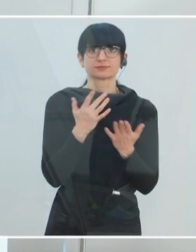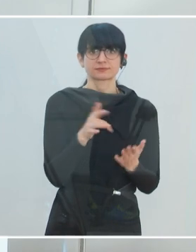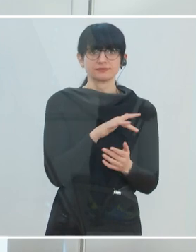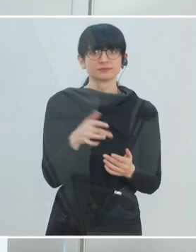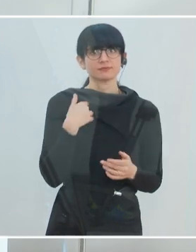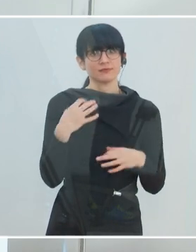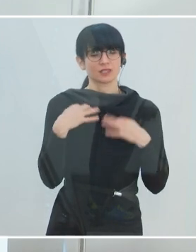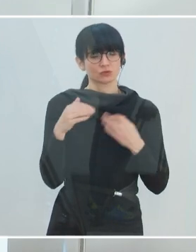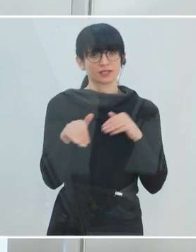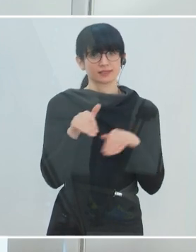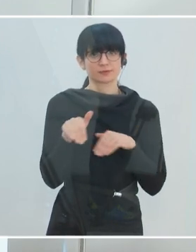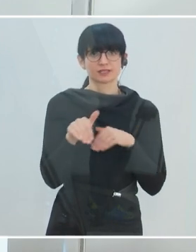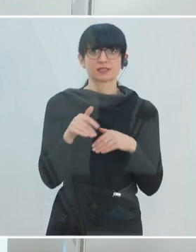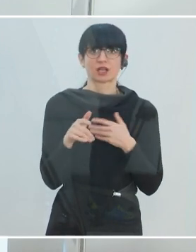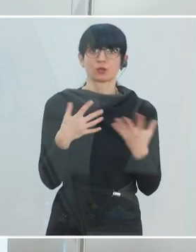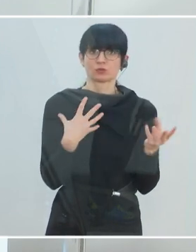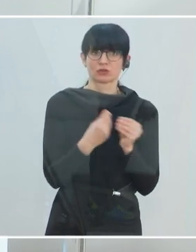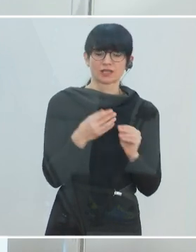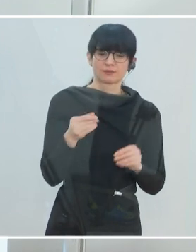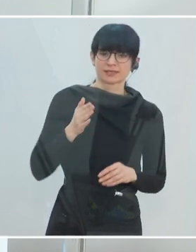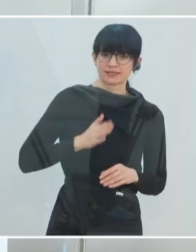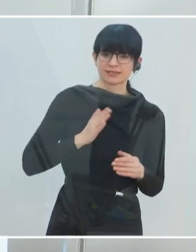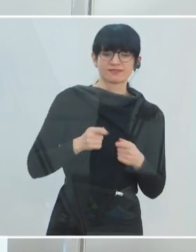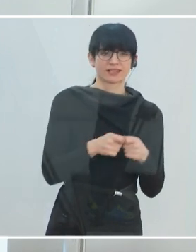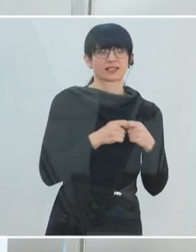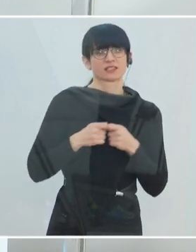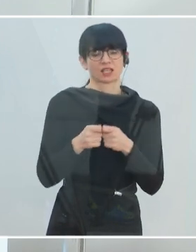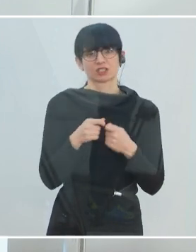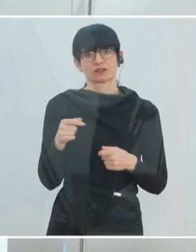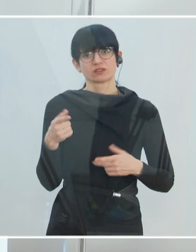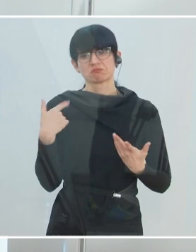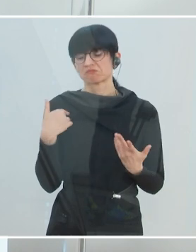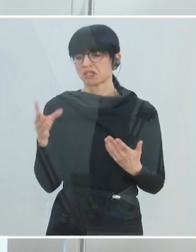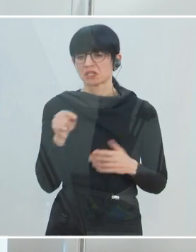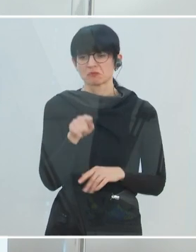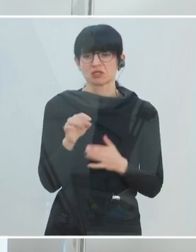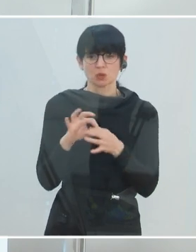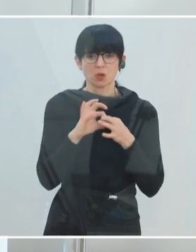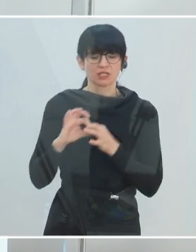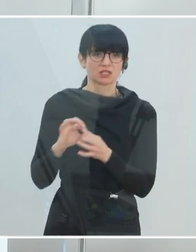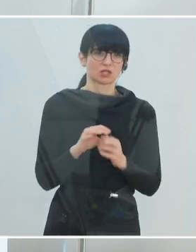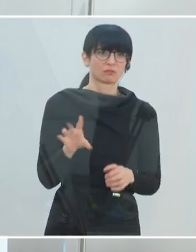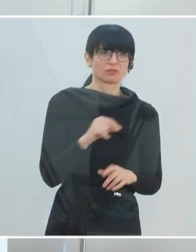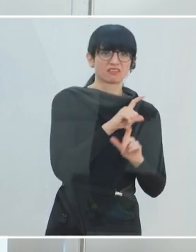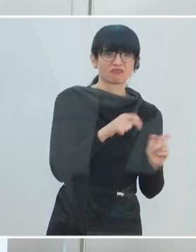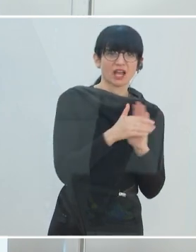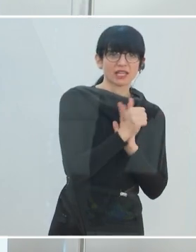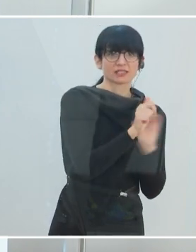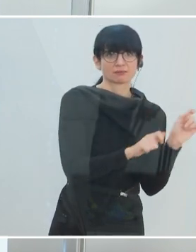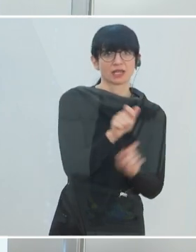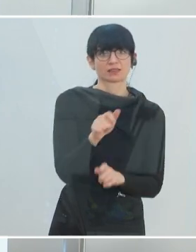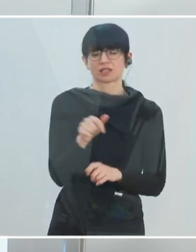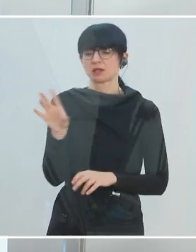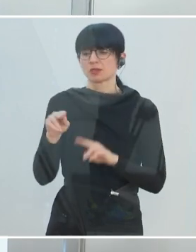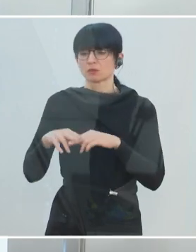Gesundheitsministerium gemeinsam mit der Zivilgesellschaft, mit betroffenen Organisationen, mit Fachexpertinnen, mit den